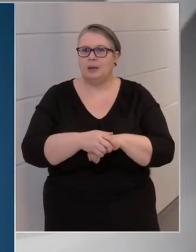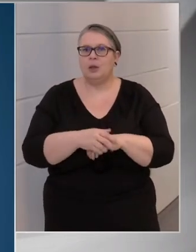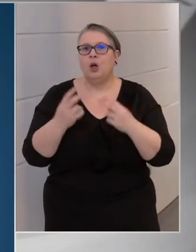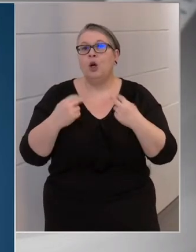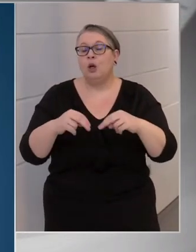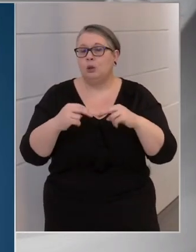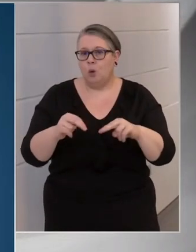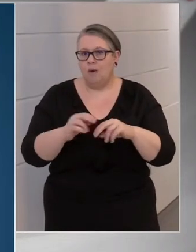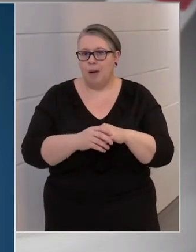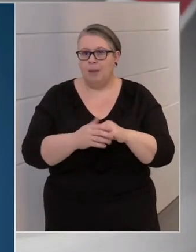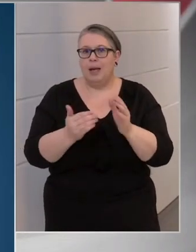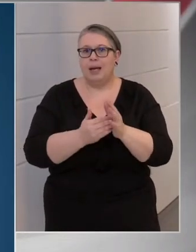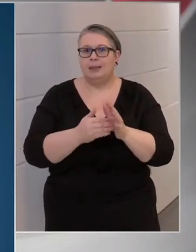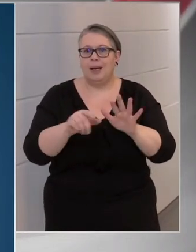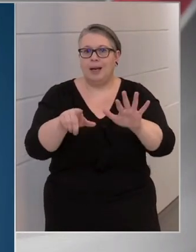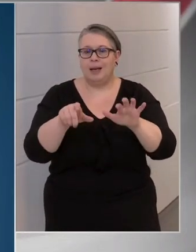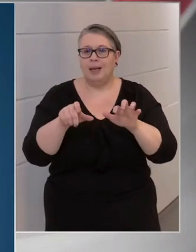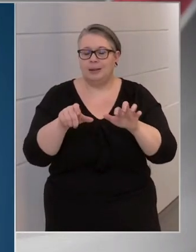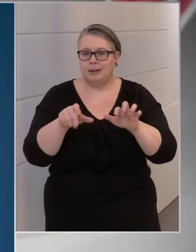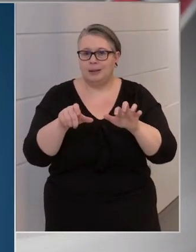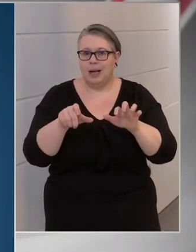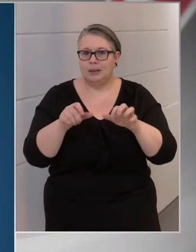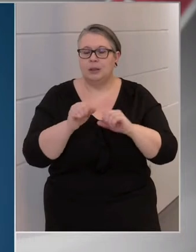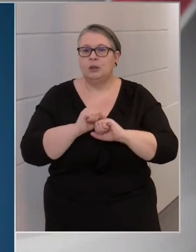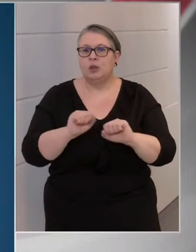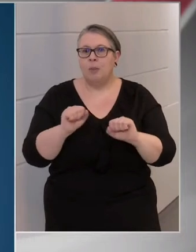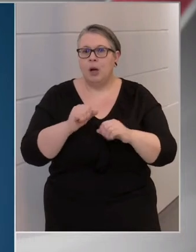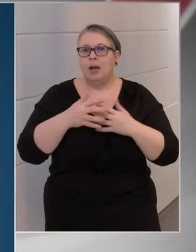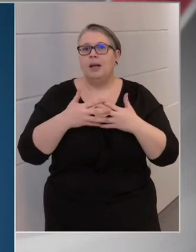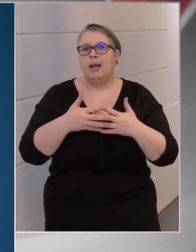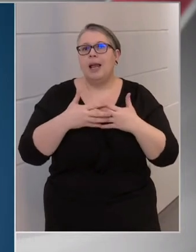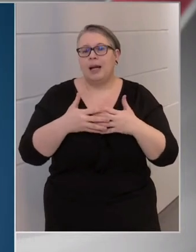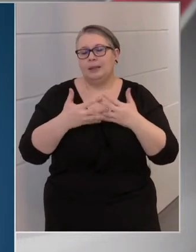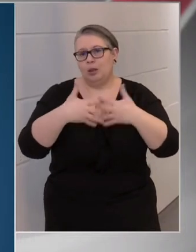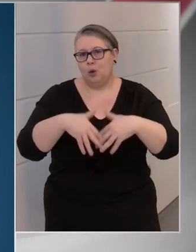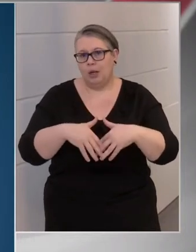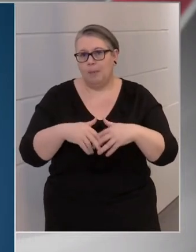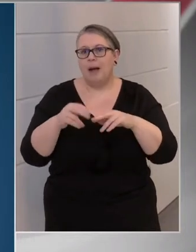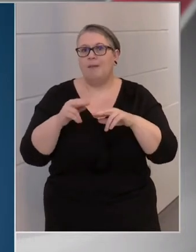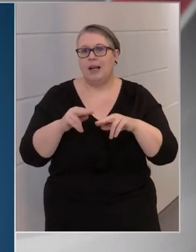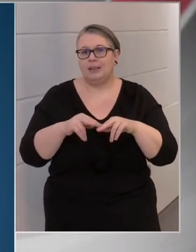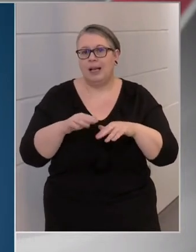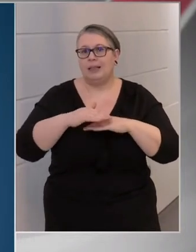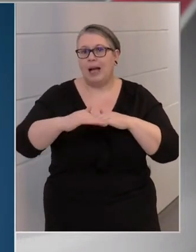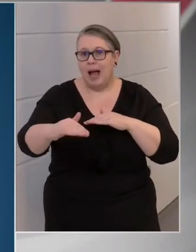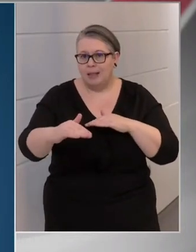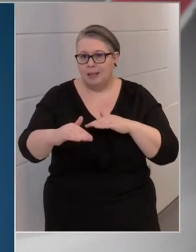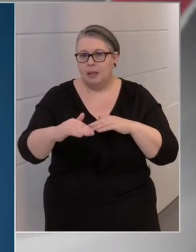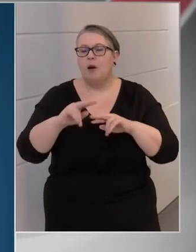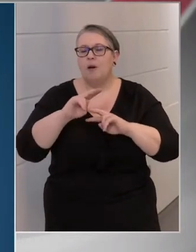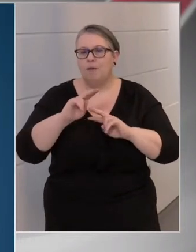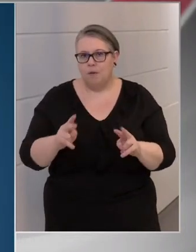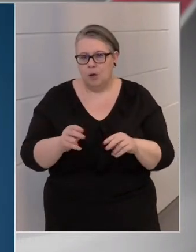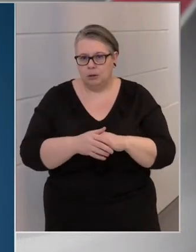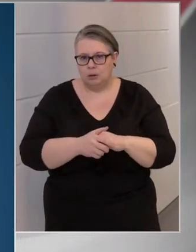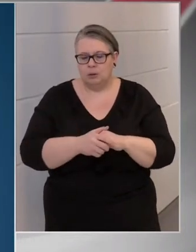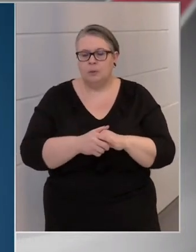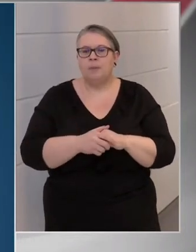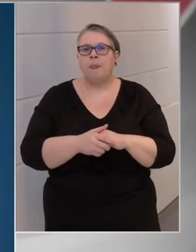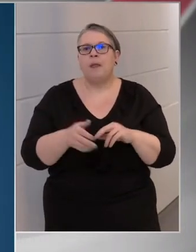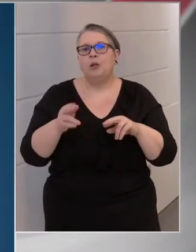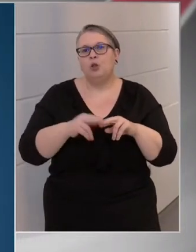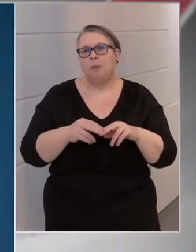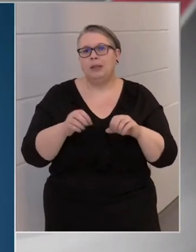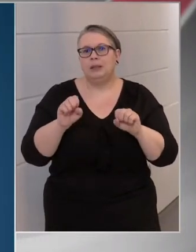További 1700 szabad lélegeztető géppel felszerelt ágy áll rendelkezésre, és